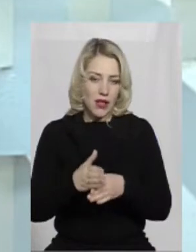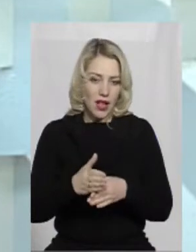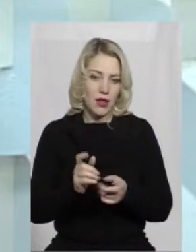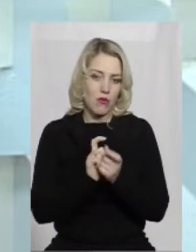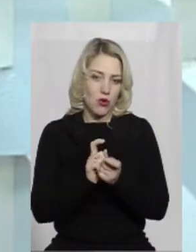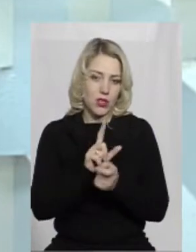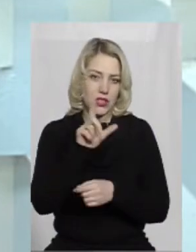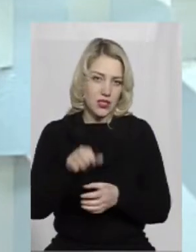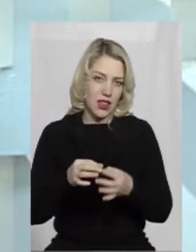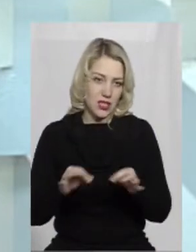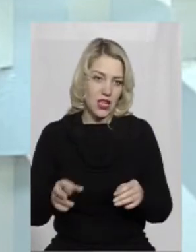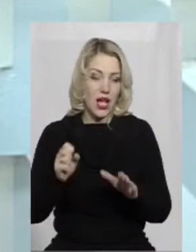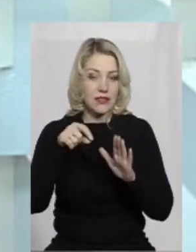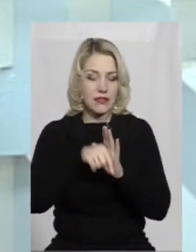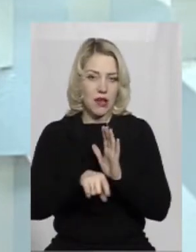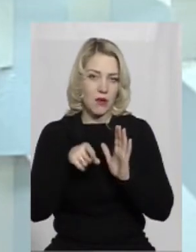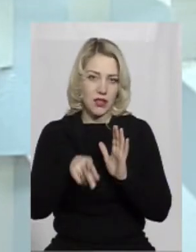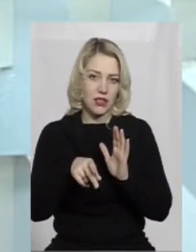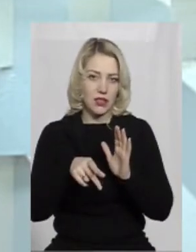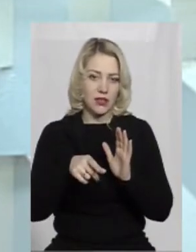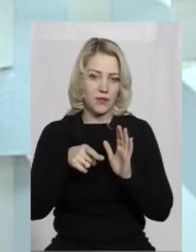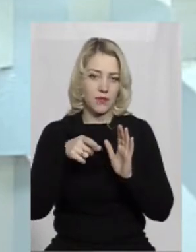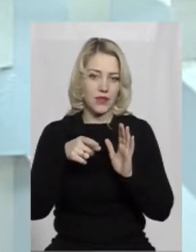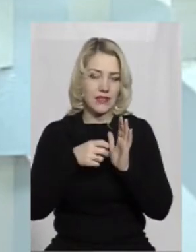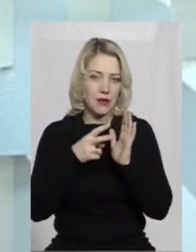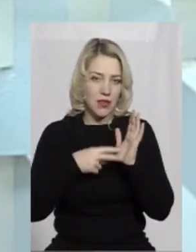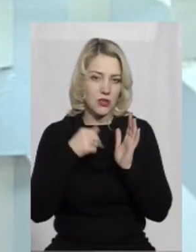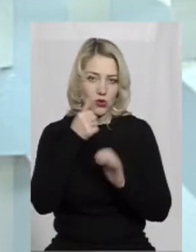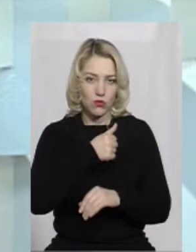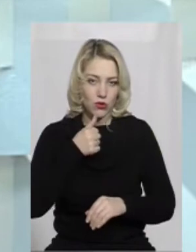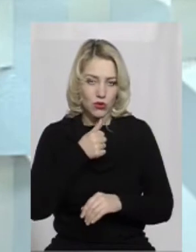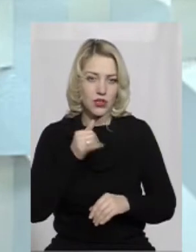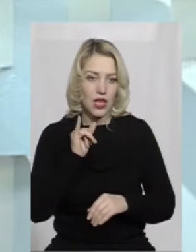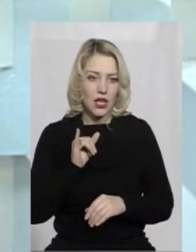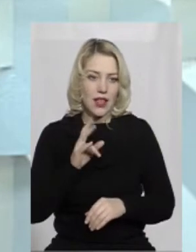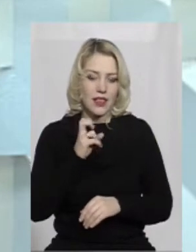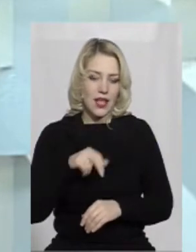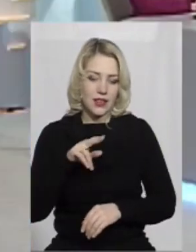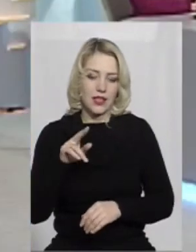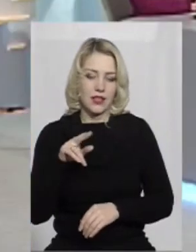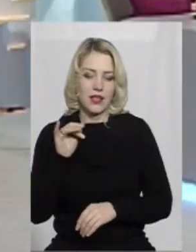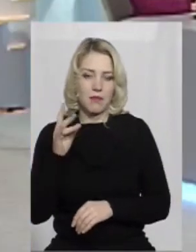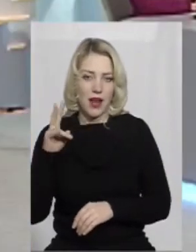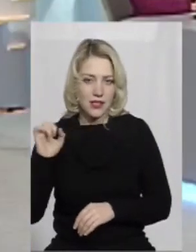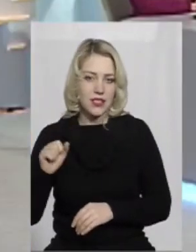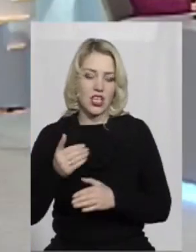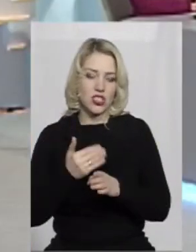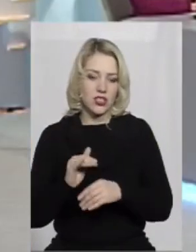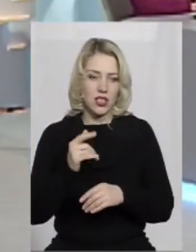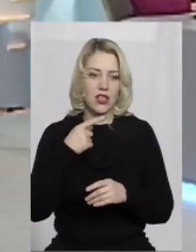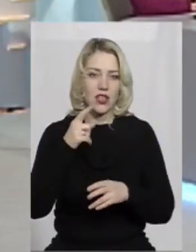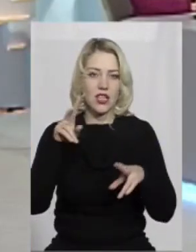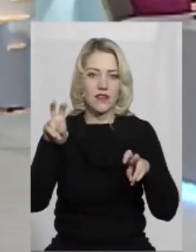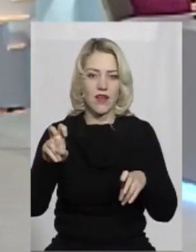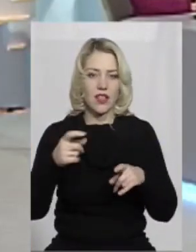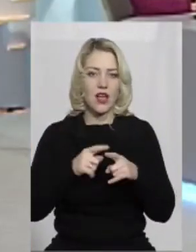незалежність. А от саме у 1917 році, пам'ятаємо, у так званій надніпрянській частині України, як її тоді називали,